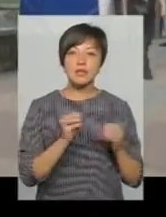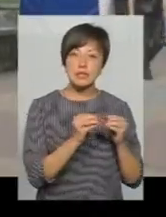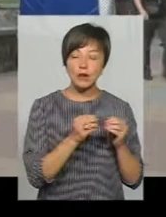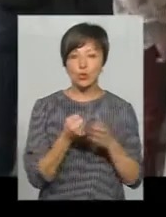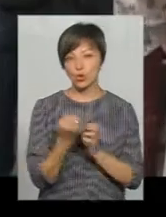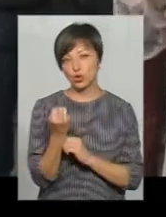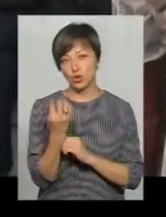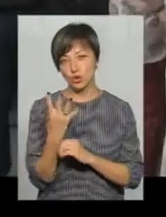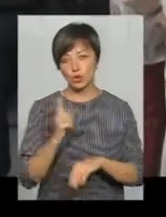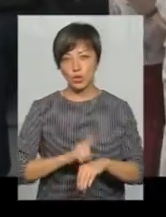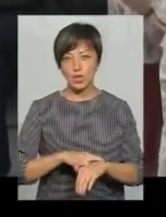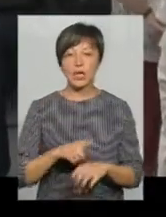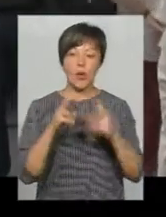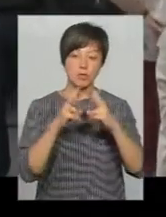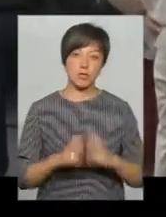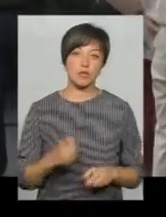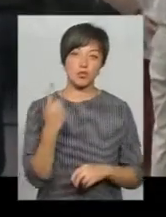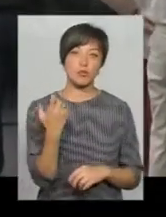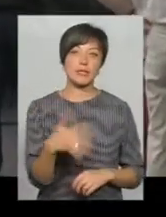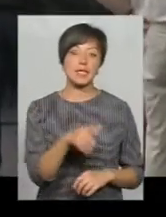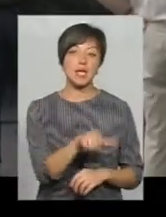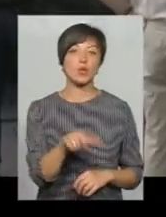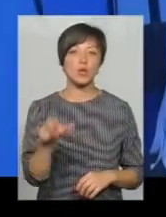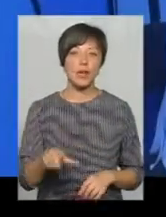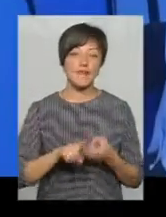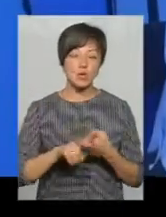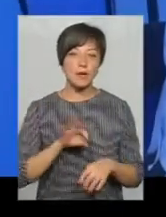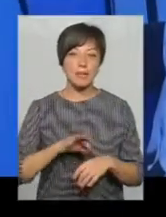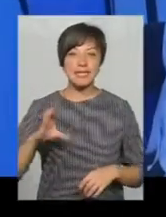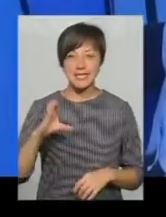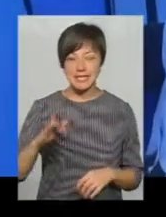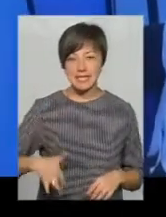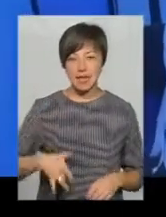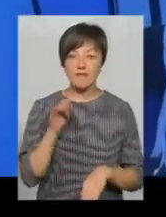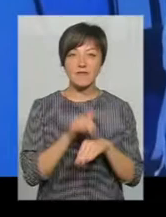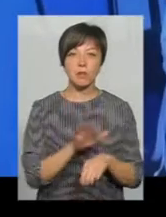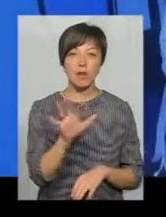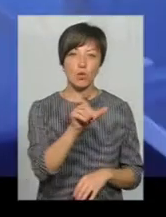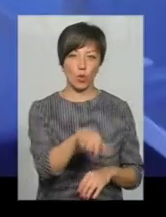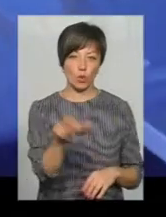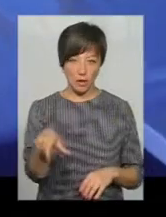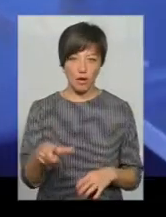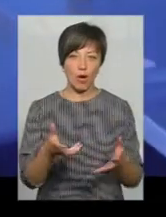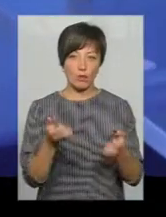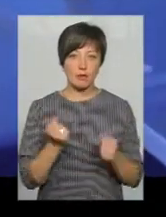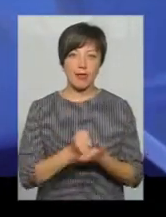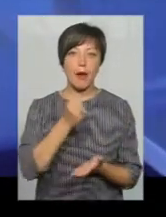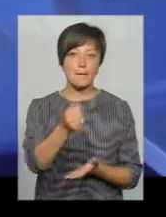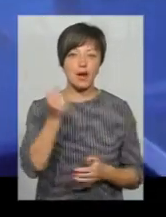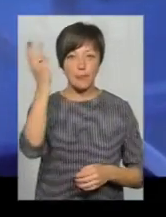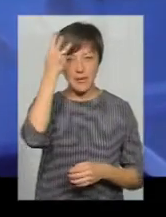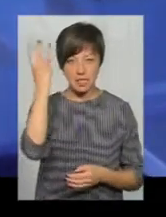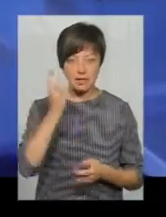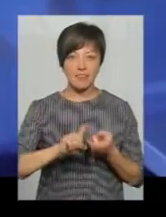14 години. Обстеження пройшли 150 людей. Вірусний гепатит С виявили у 5 людей. Вони отримали направлення у